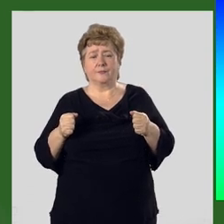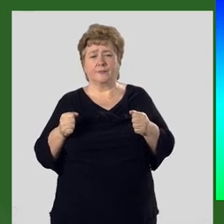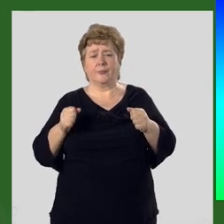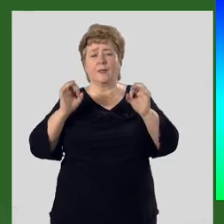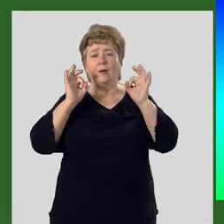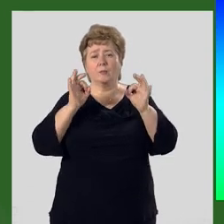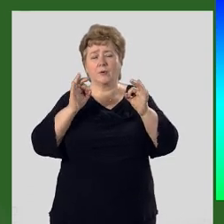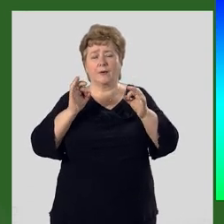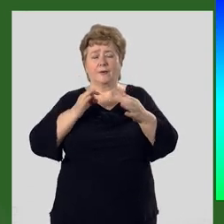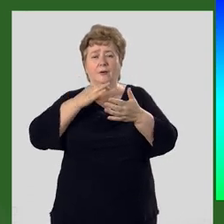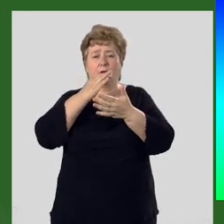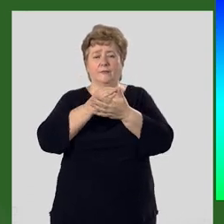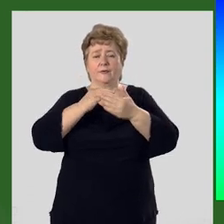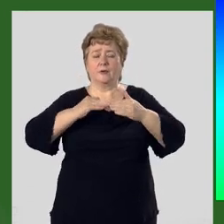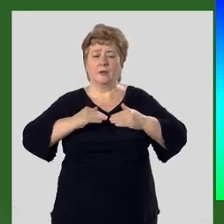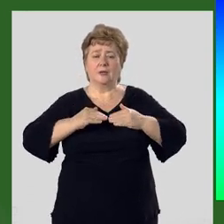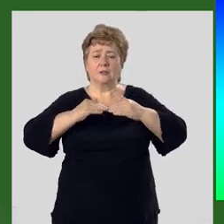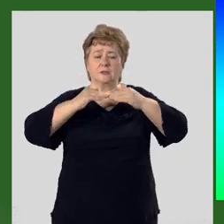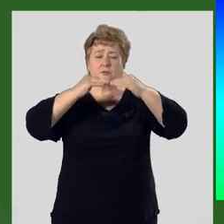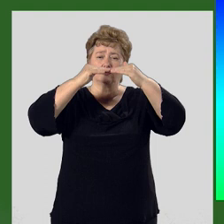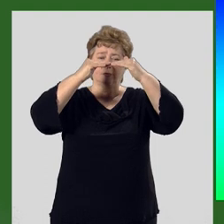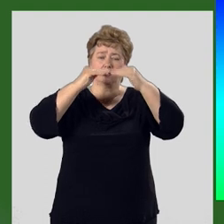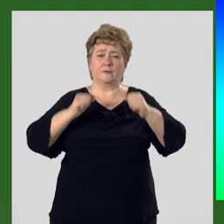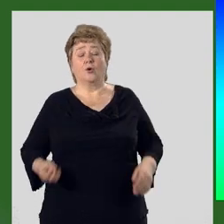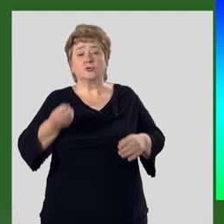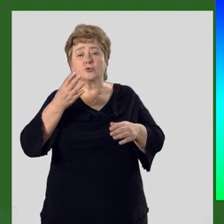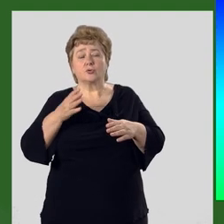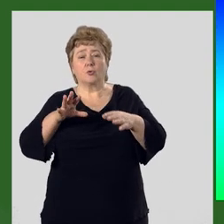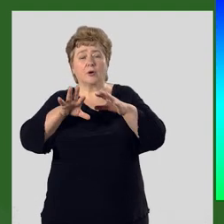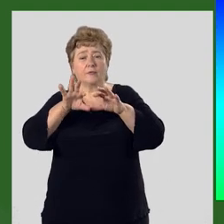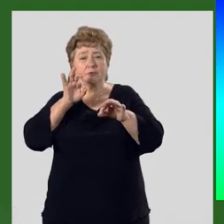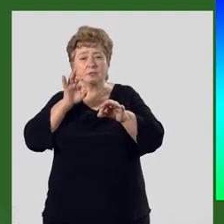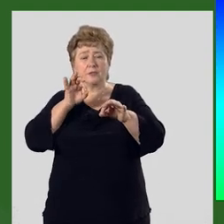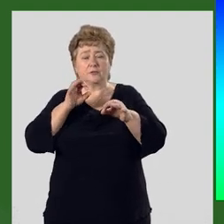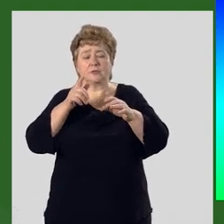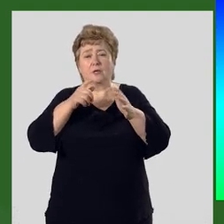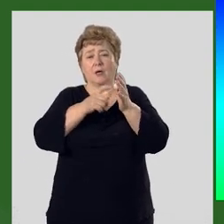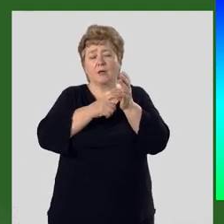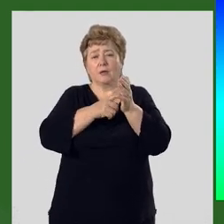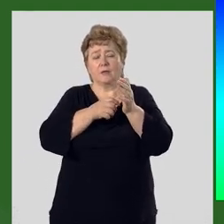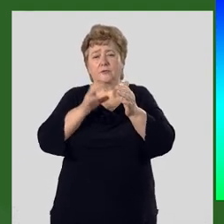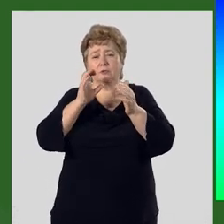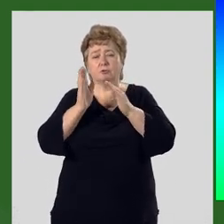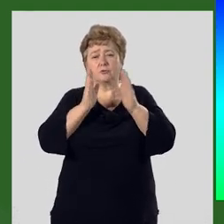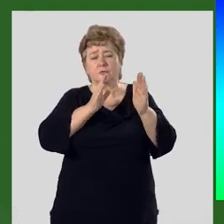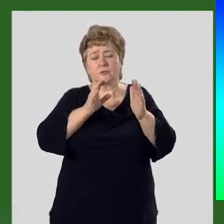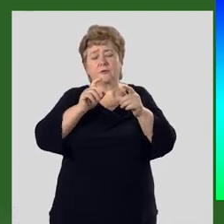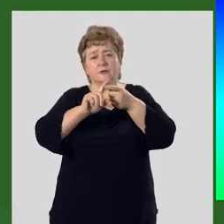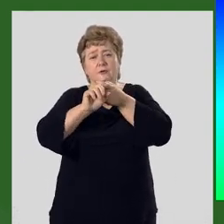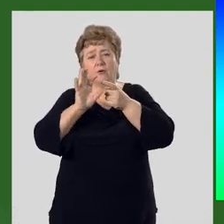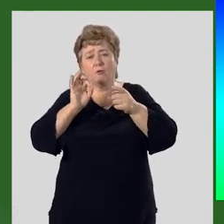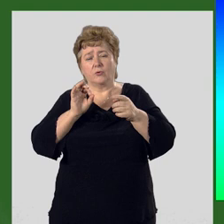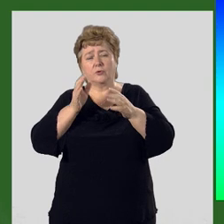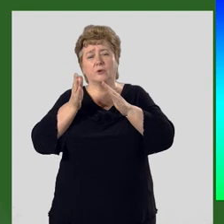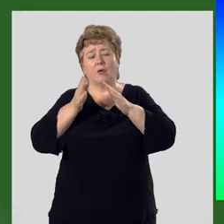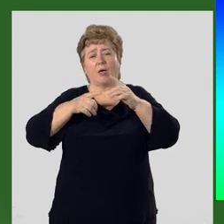Правильный ответ снизу вверх. Сколько выделяются геологических структур в зависимости